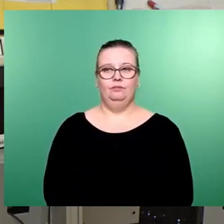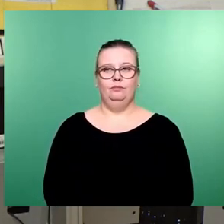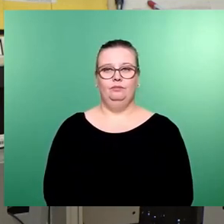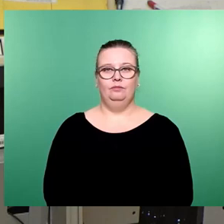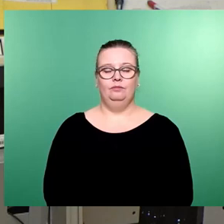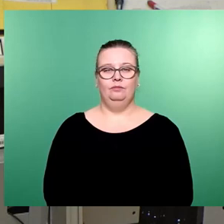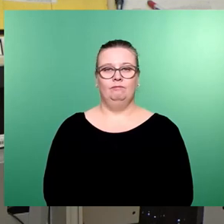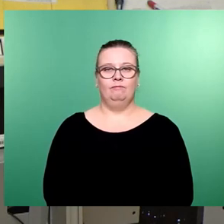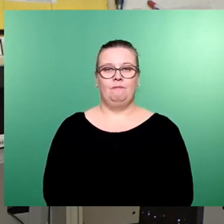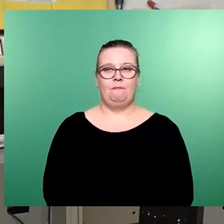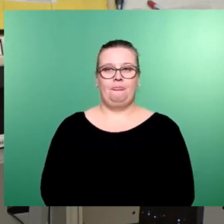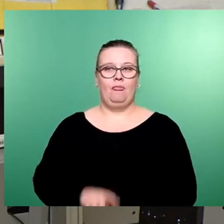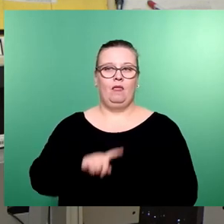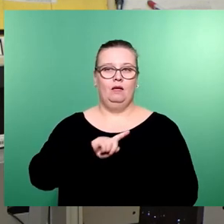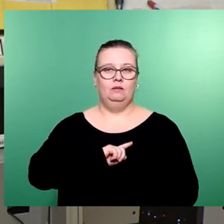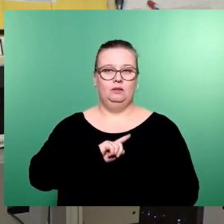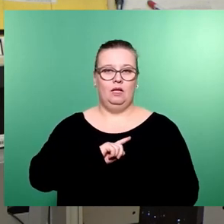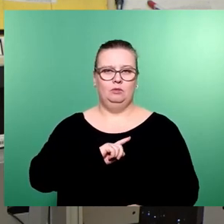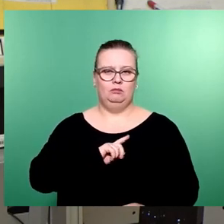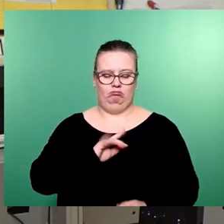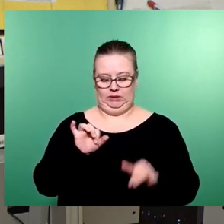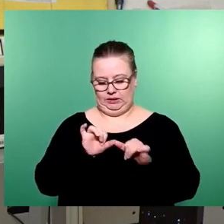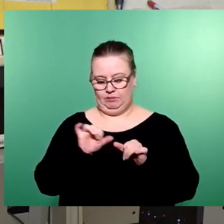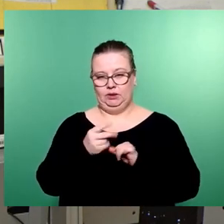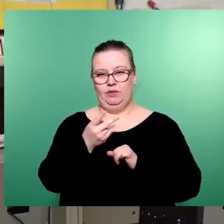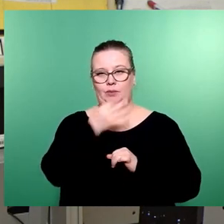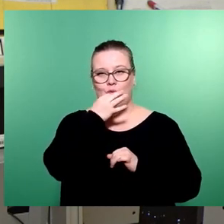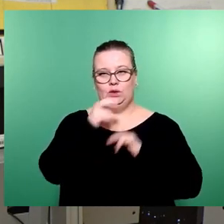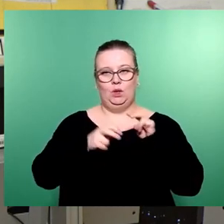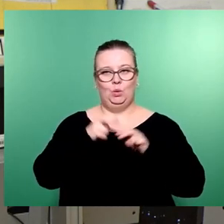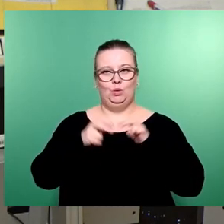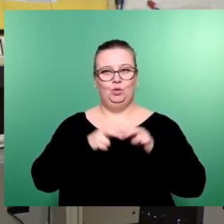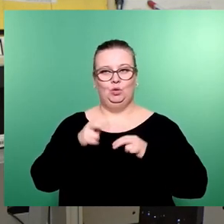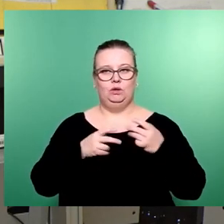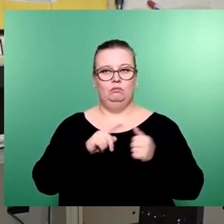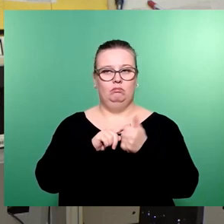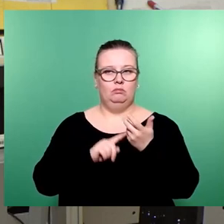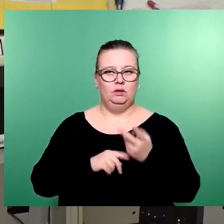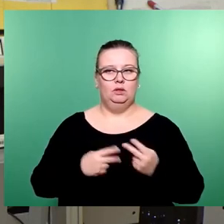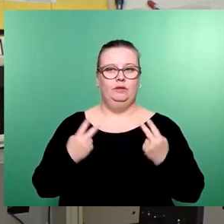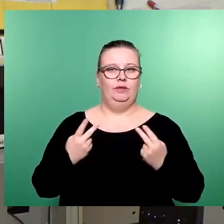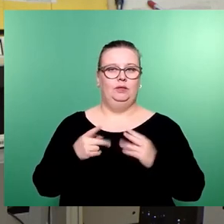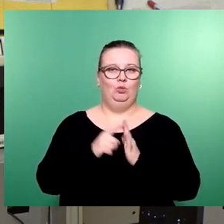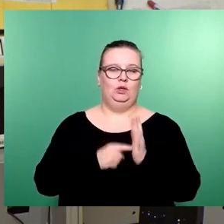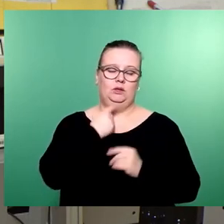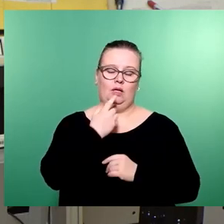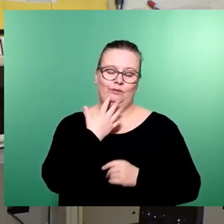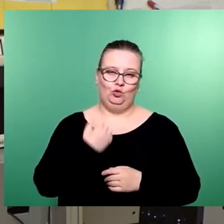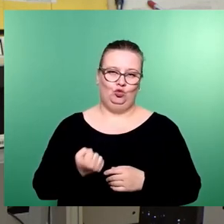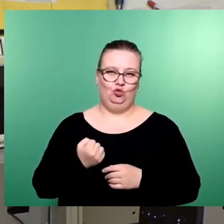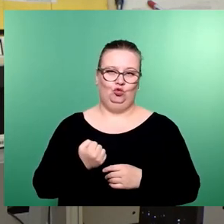Ich möchte meine letzten knapp zwei Minuten erstmal nutzen, um nochmal weitere prinzipielle Dinge zu sagen, weil ich sage,